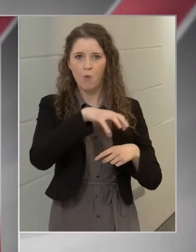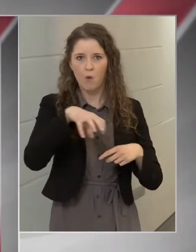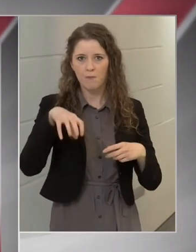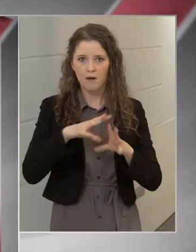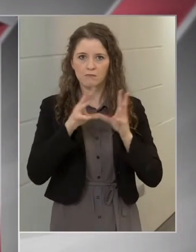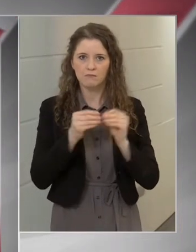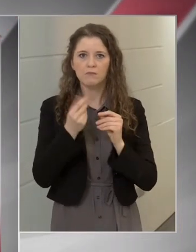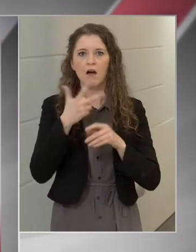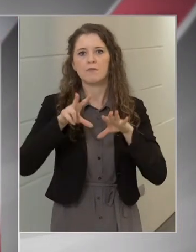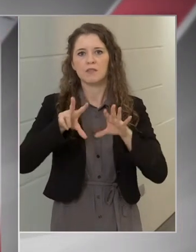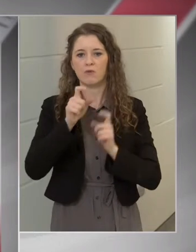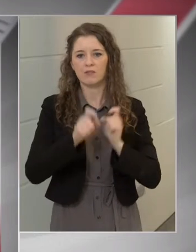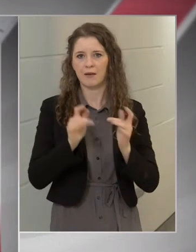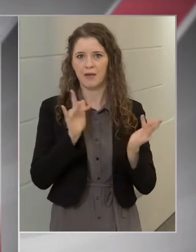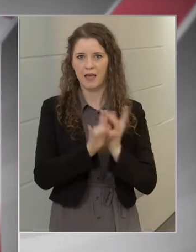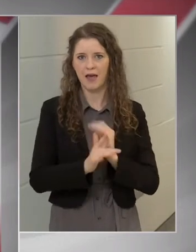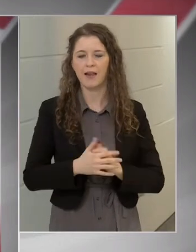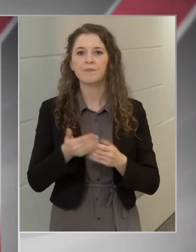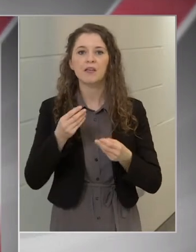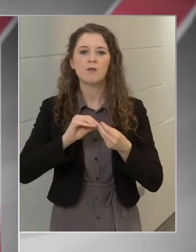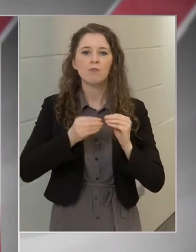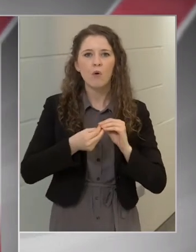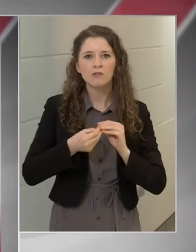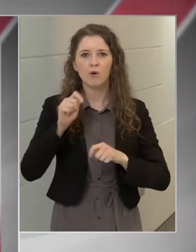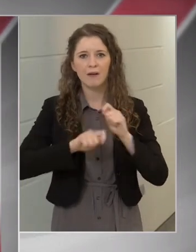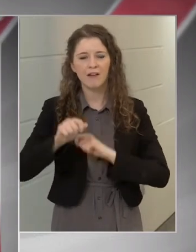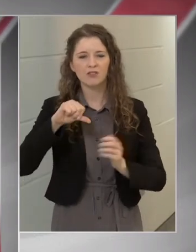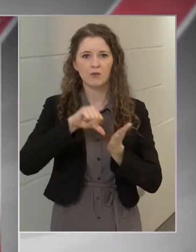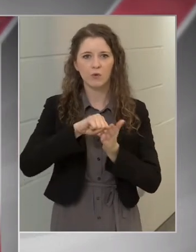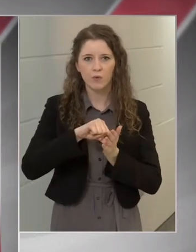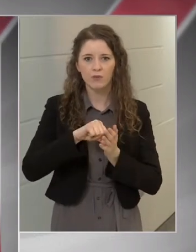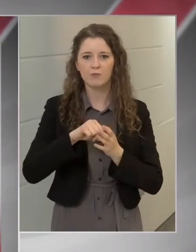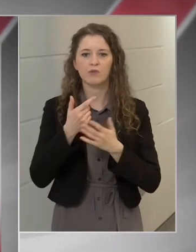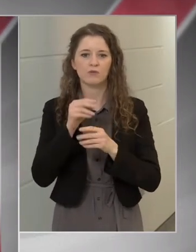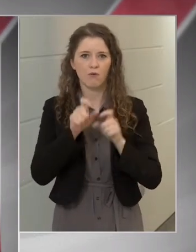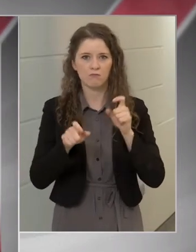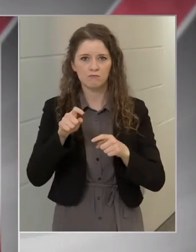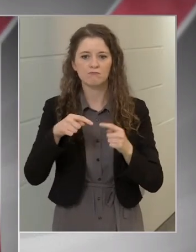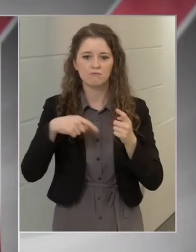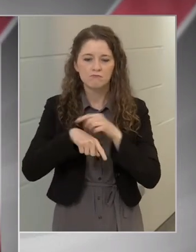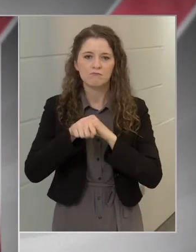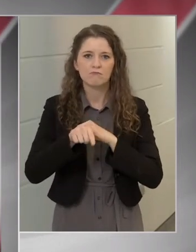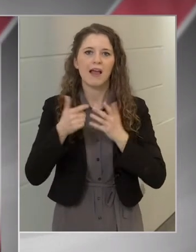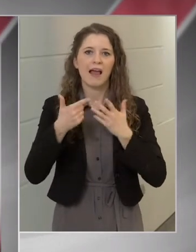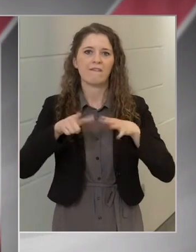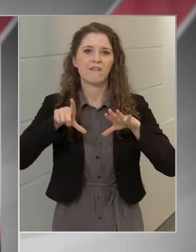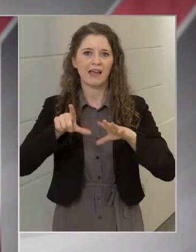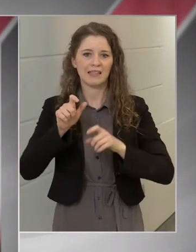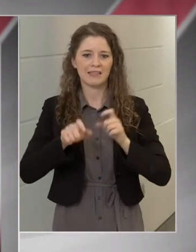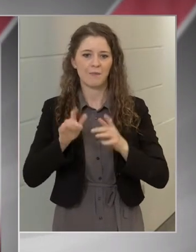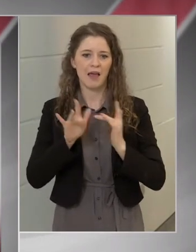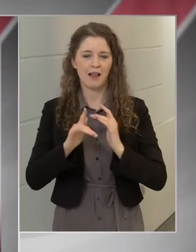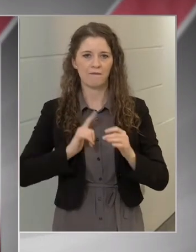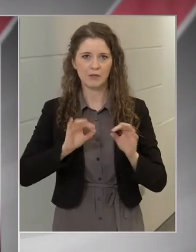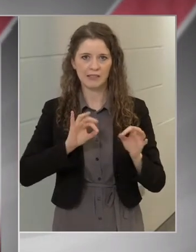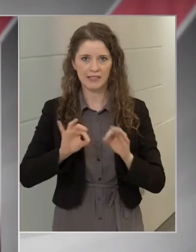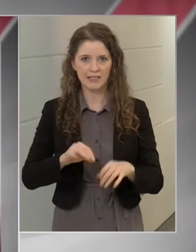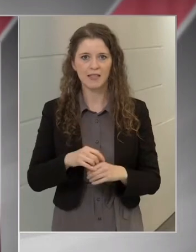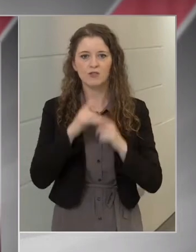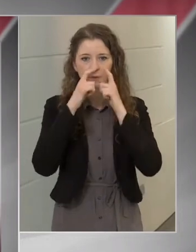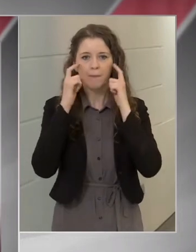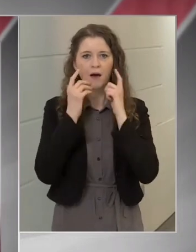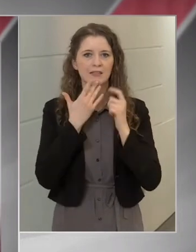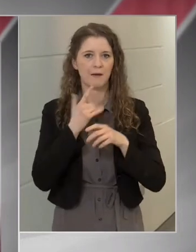személye szemben, a kereskedelmi üzletekben és bevásárló központok területén 77 személye szemben intézkedtek rendőreink a maszkviselési